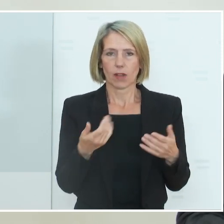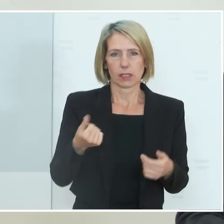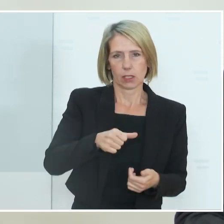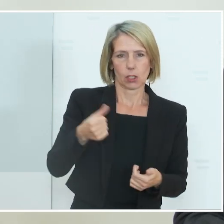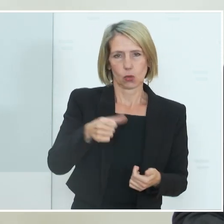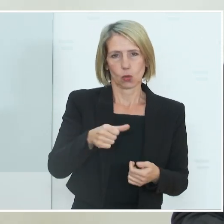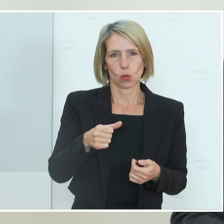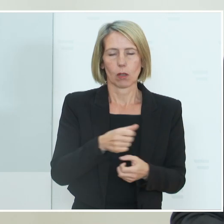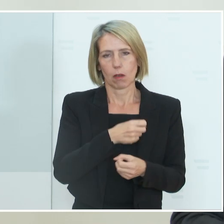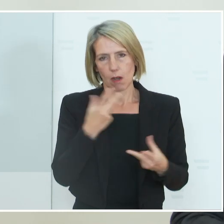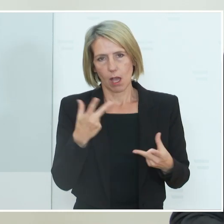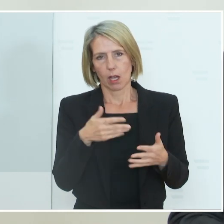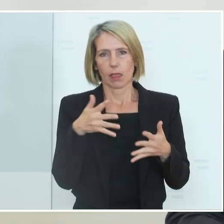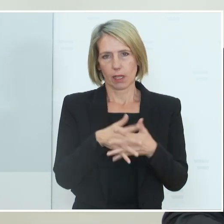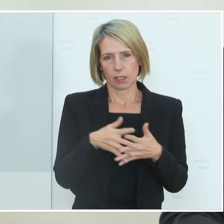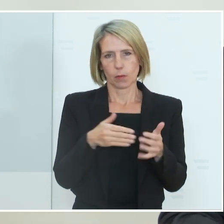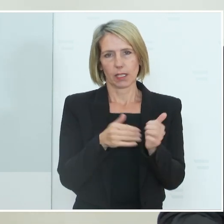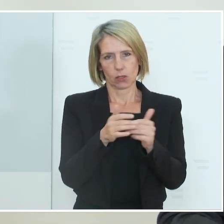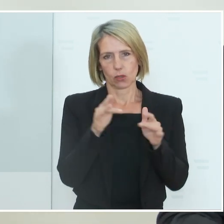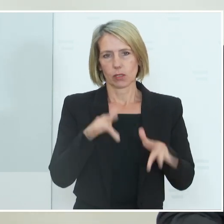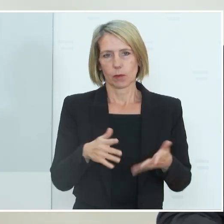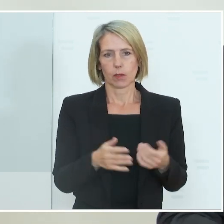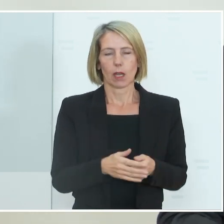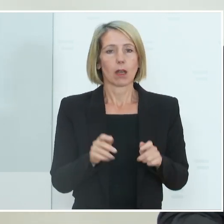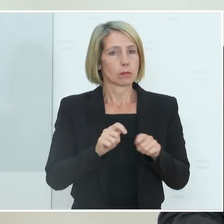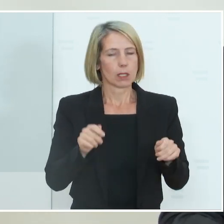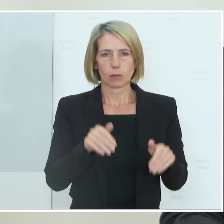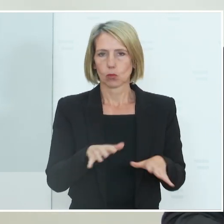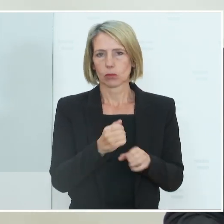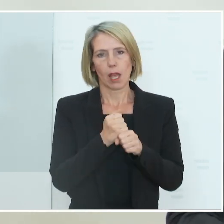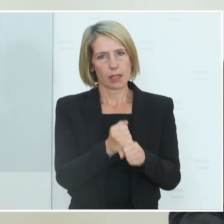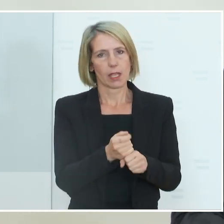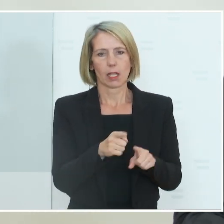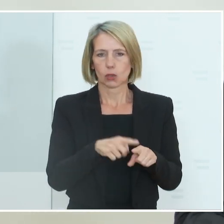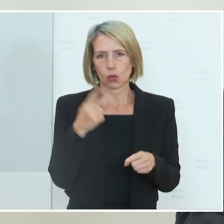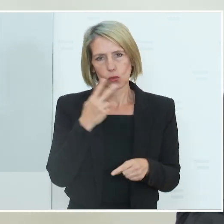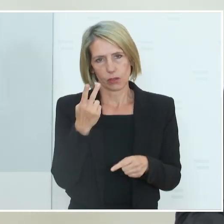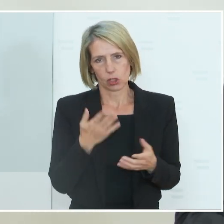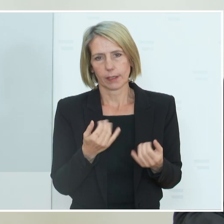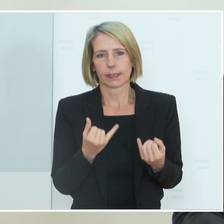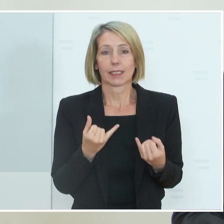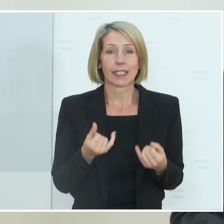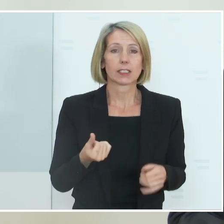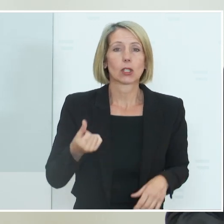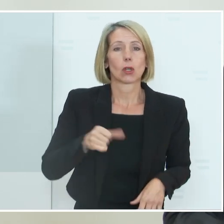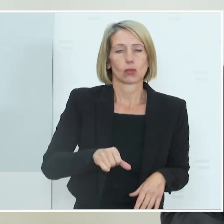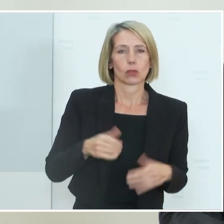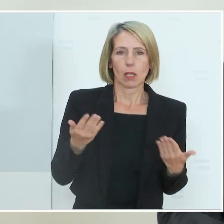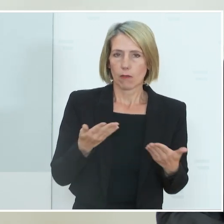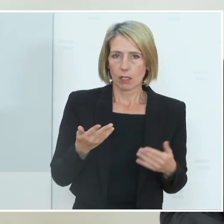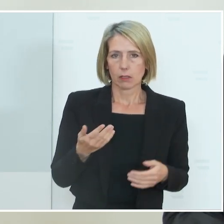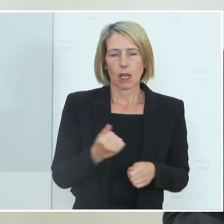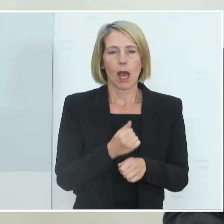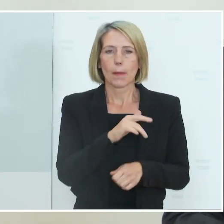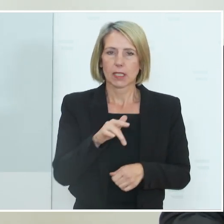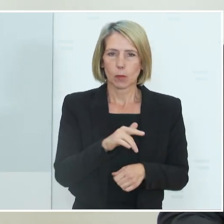Das ist wichtig, dass auch die Maßnahmen eingehalten werden, dass sie verstanden werden. Jetzt machen wir zusätzlich 3G am